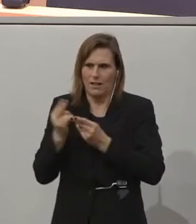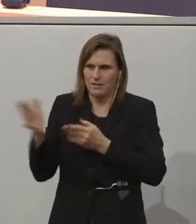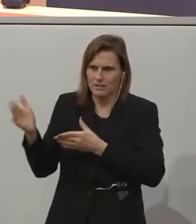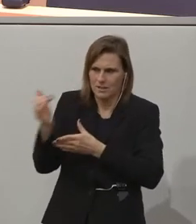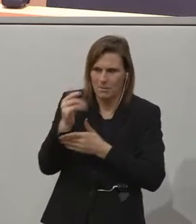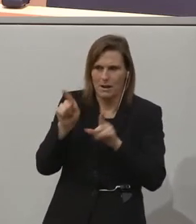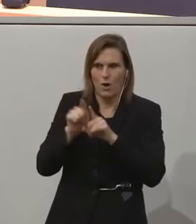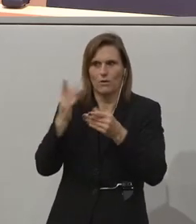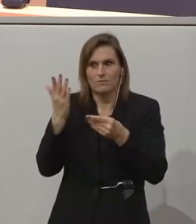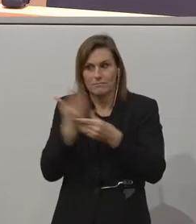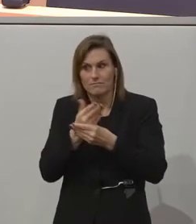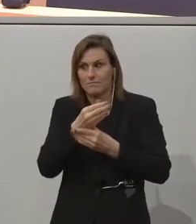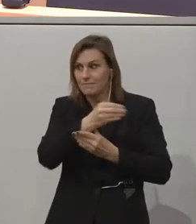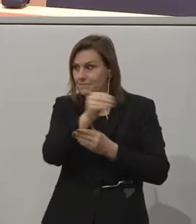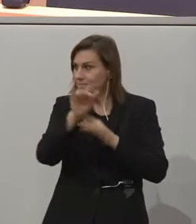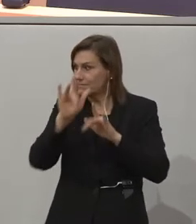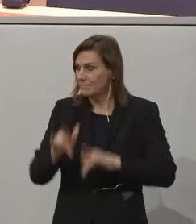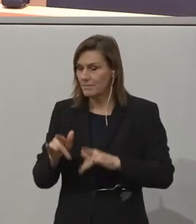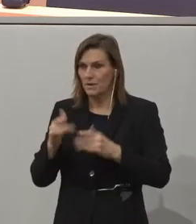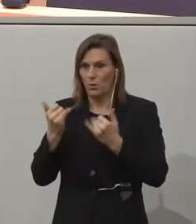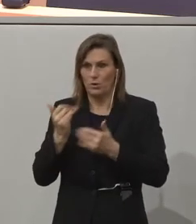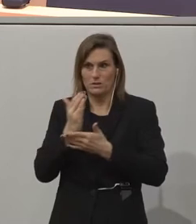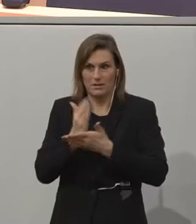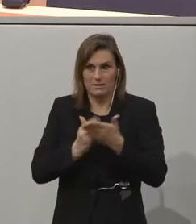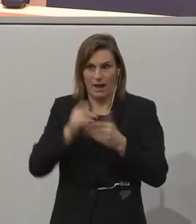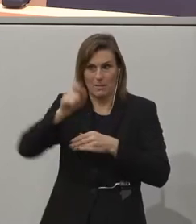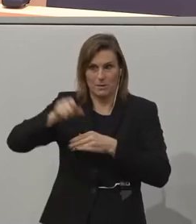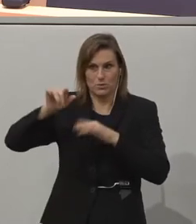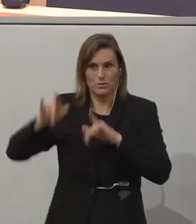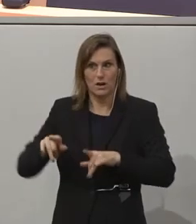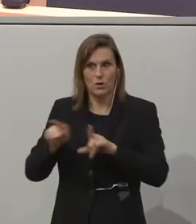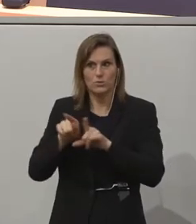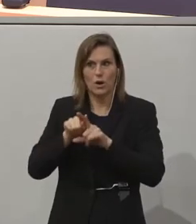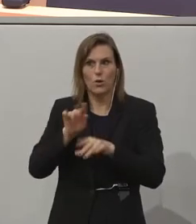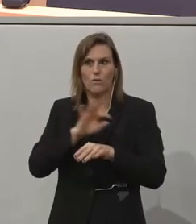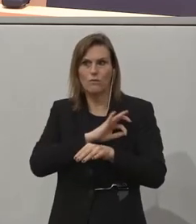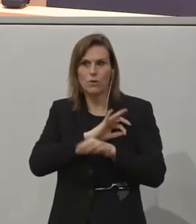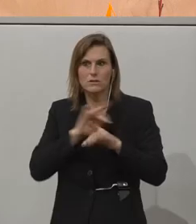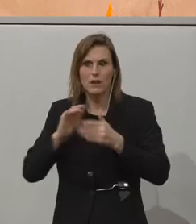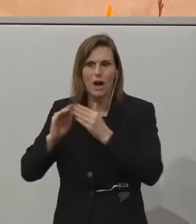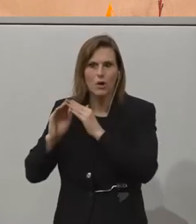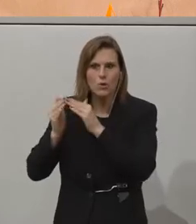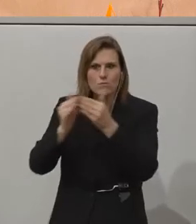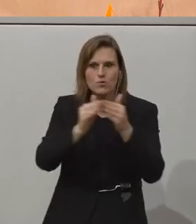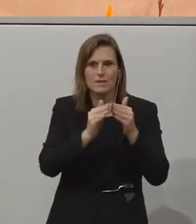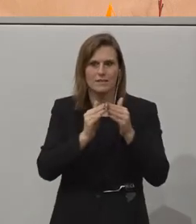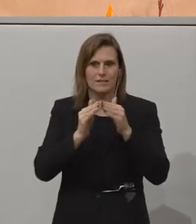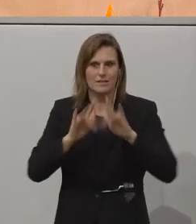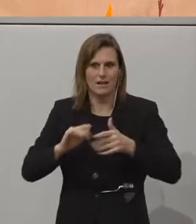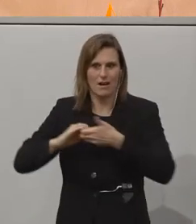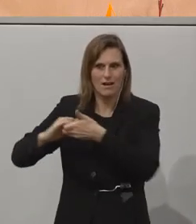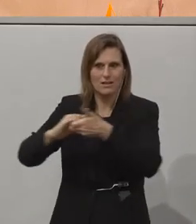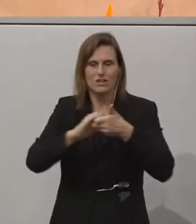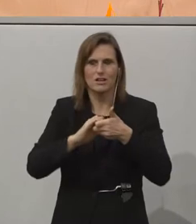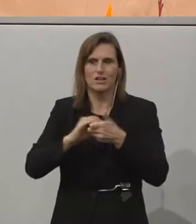beigelegt für alle Teilnehmenden und für jene Freunde und Teil der Community, die unseren